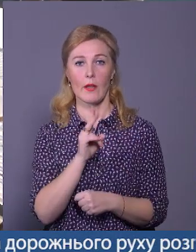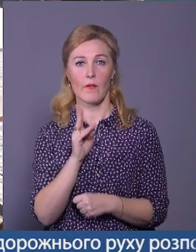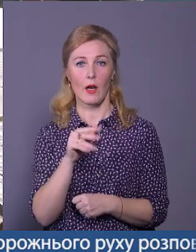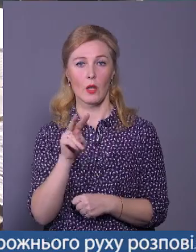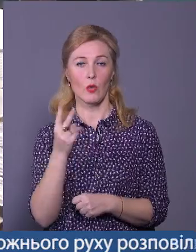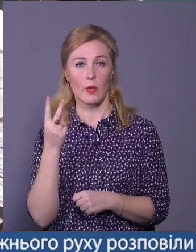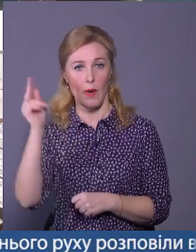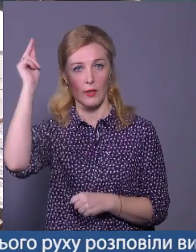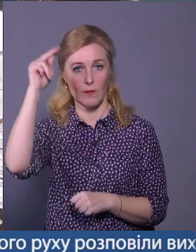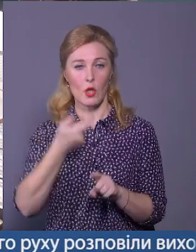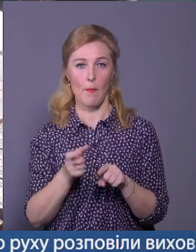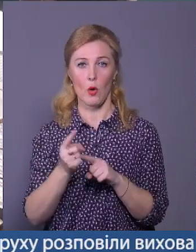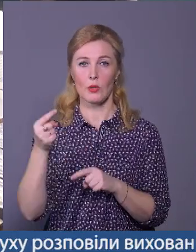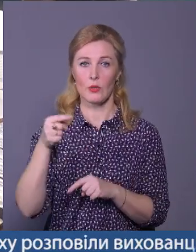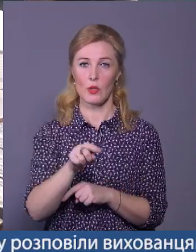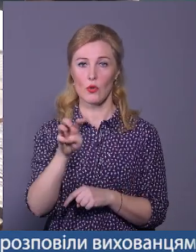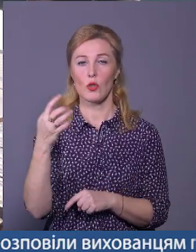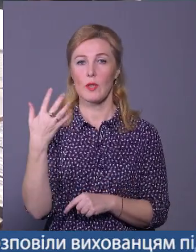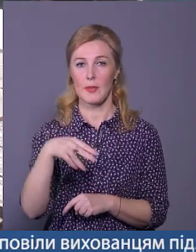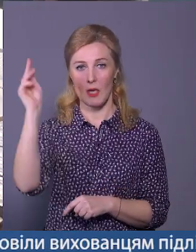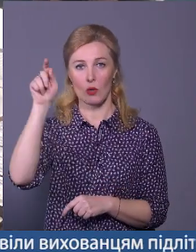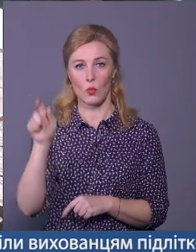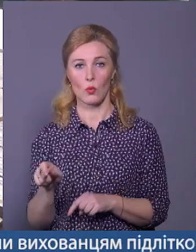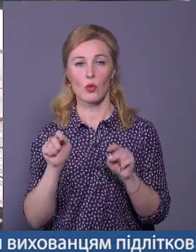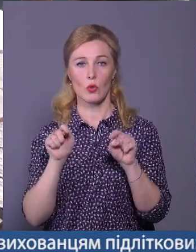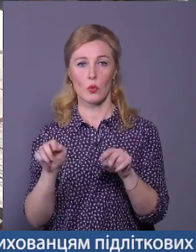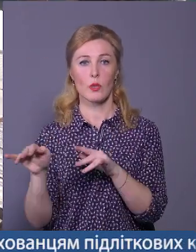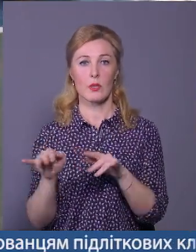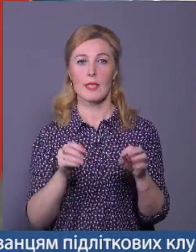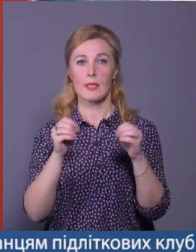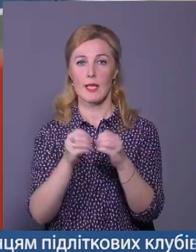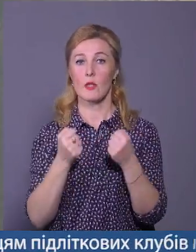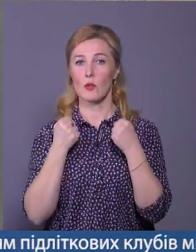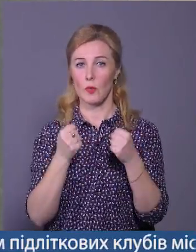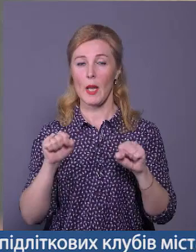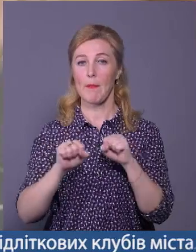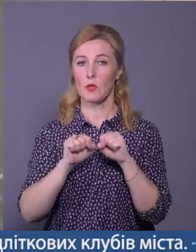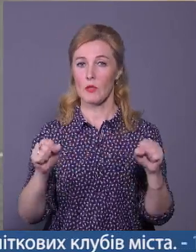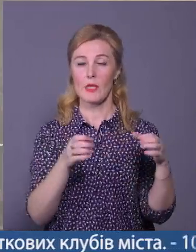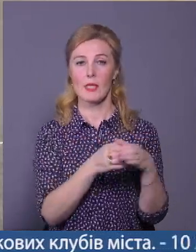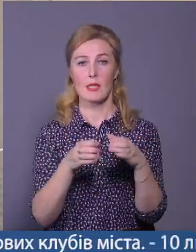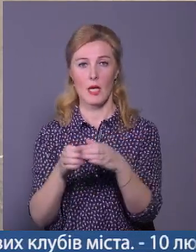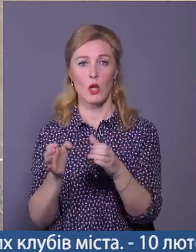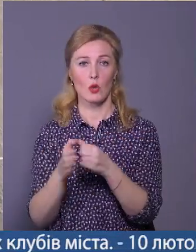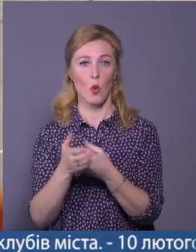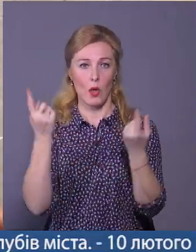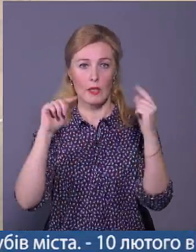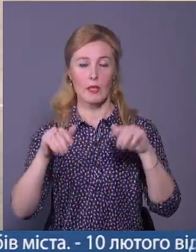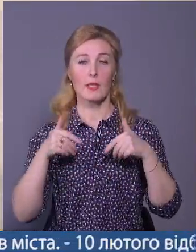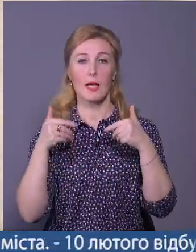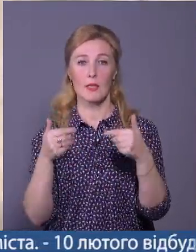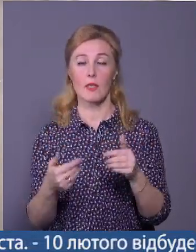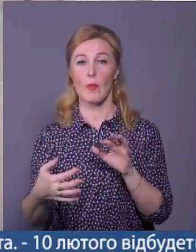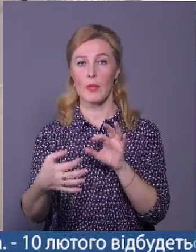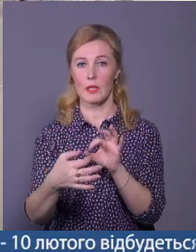навчається понад 1450 учнів. Тут діють 10 спортивних та патріотичних секцій. До ініціативи до США номер три